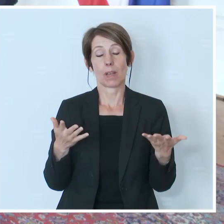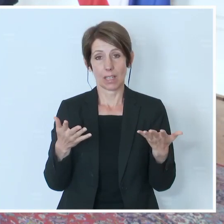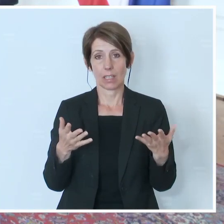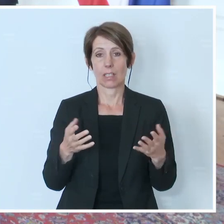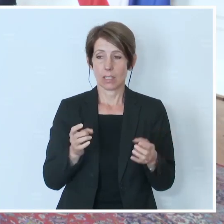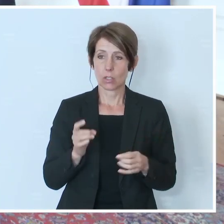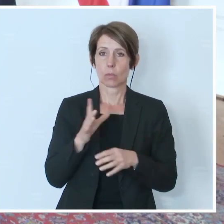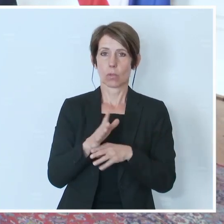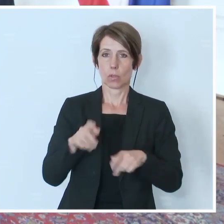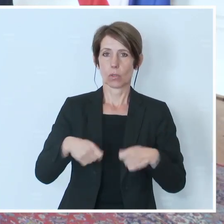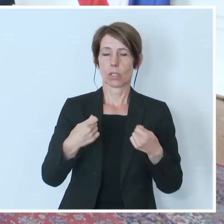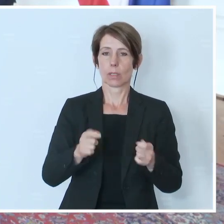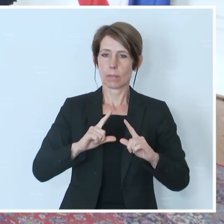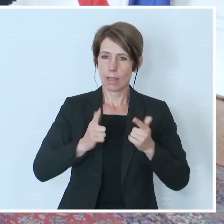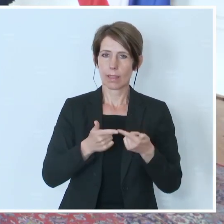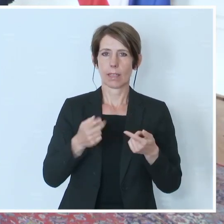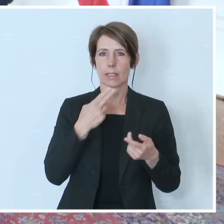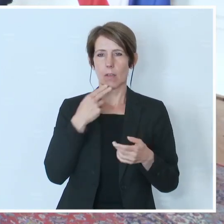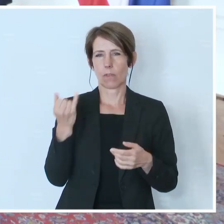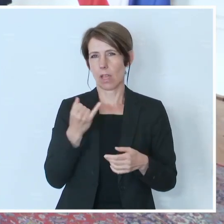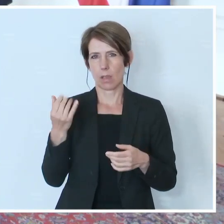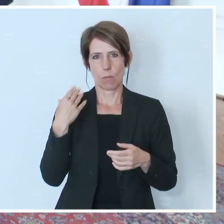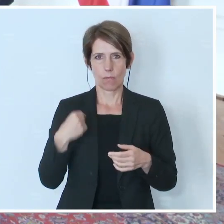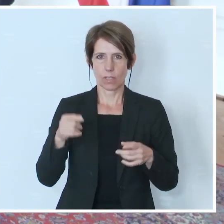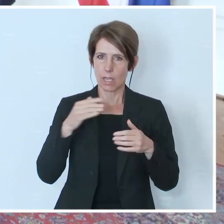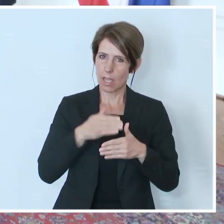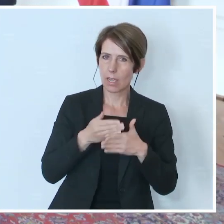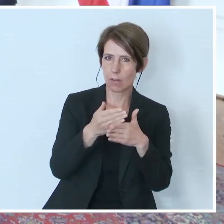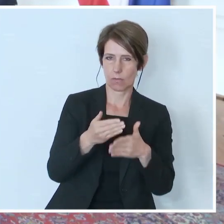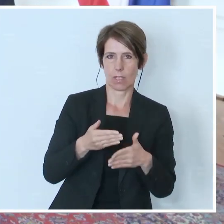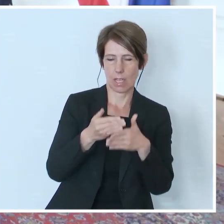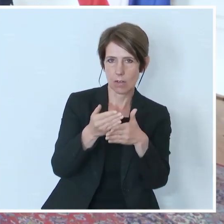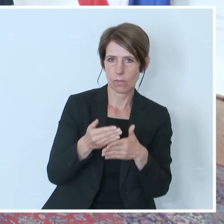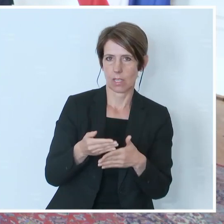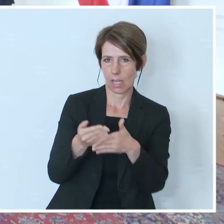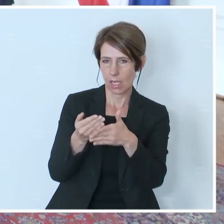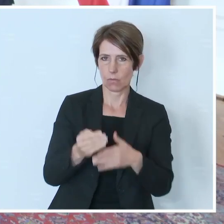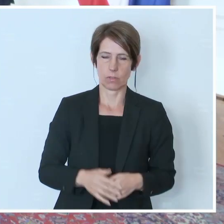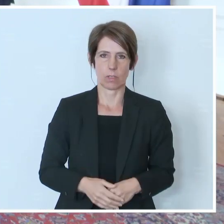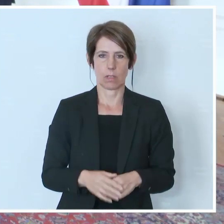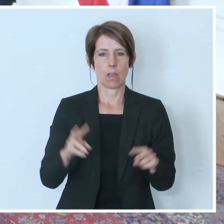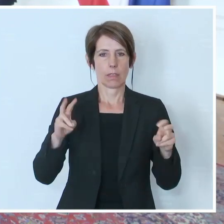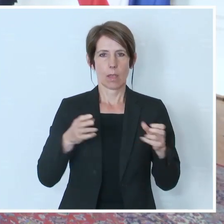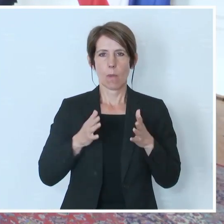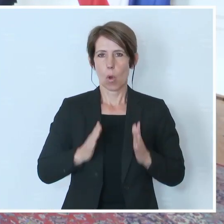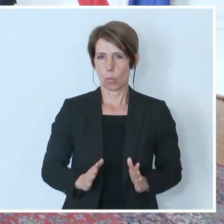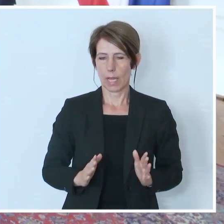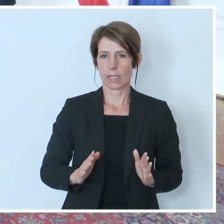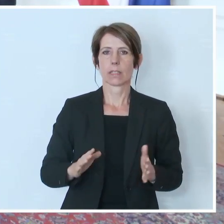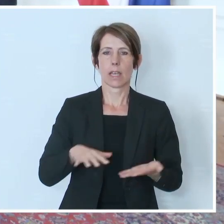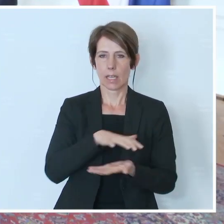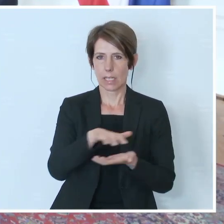hier immer wieder helfen in diesen humanitären Krisen. Sie wissen, der AKF, der